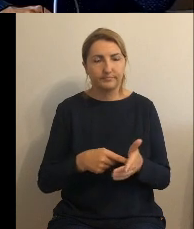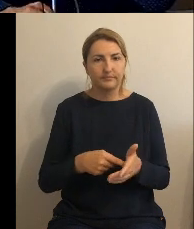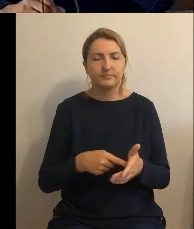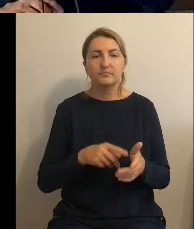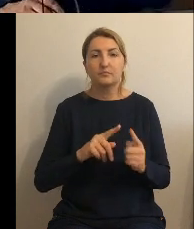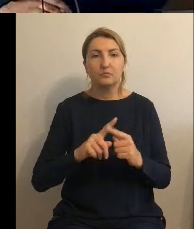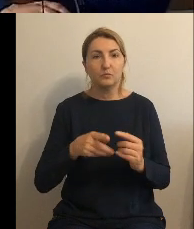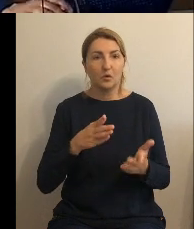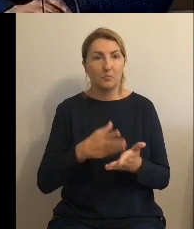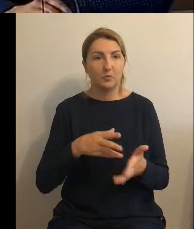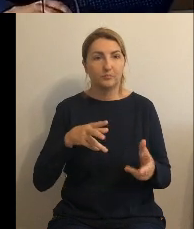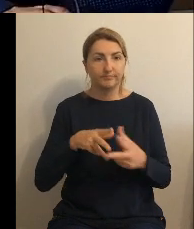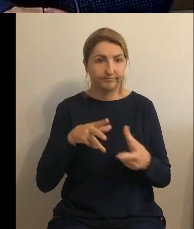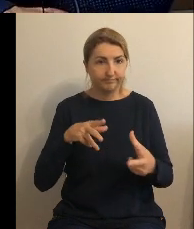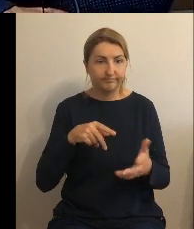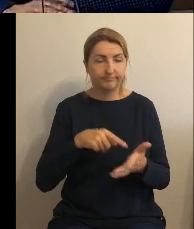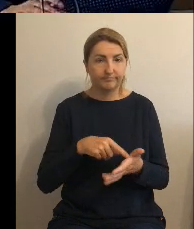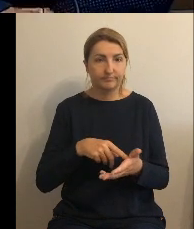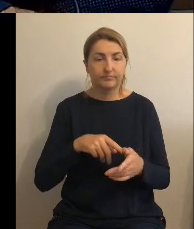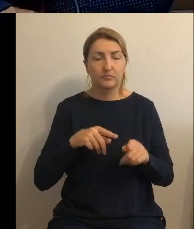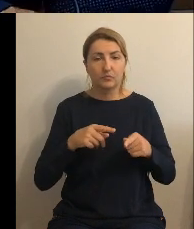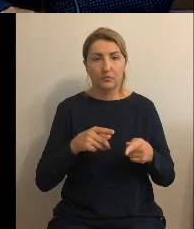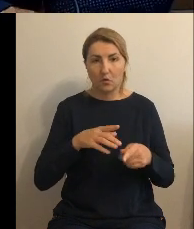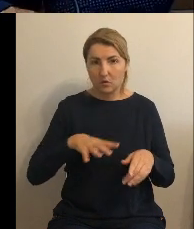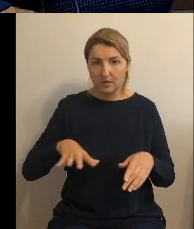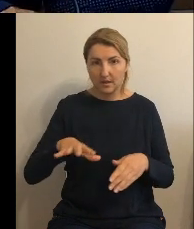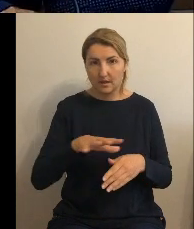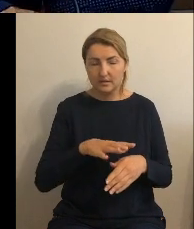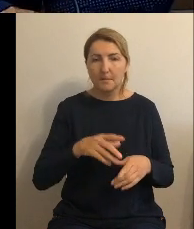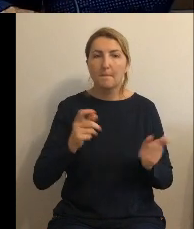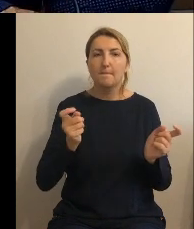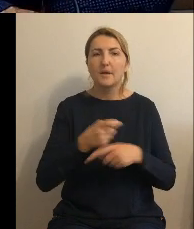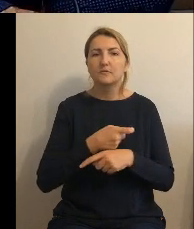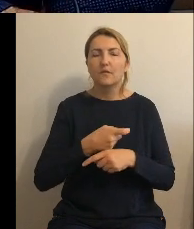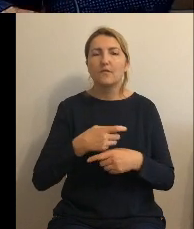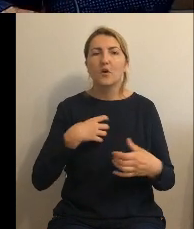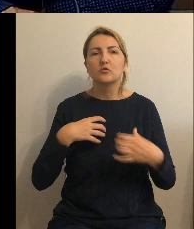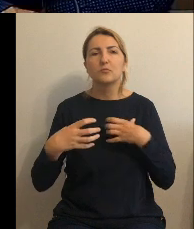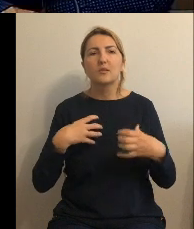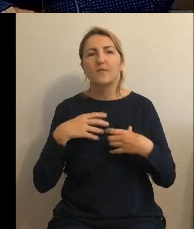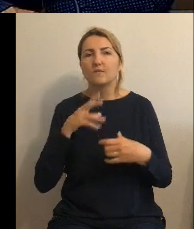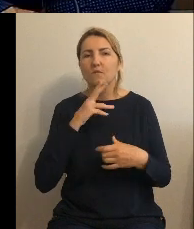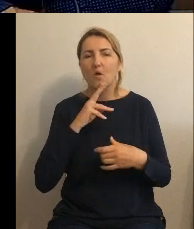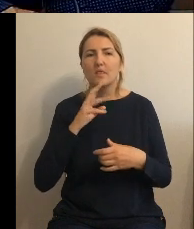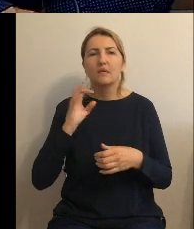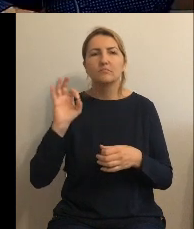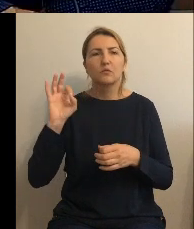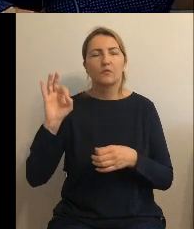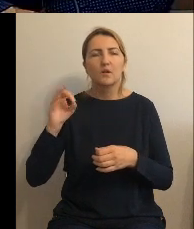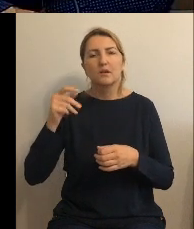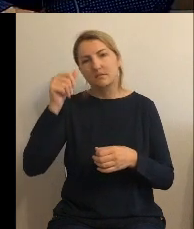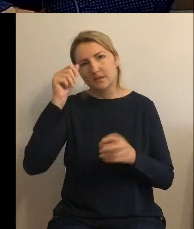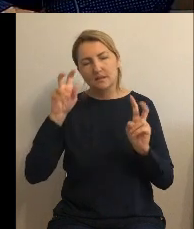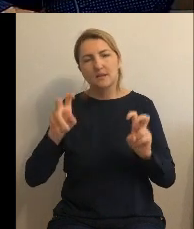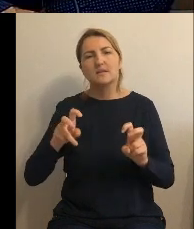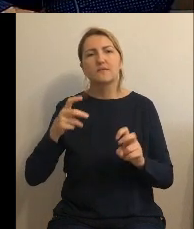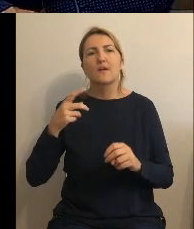państwowe gospodarstwo wody wody polskie do jednego metra sześciennego ścieków w następujących wysokościach